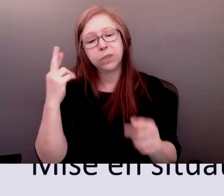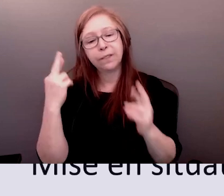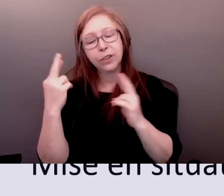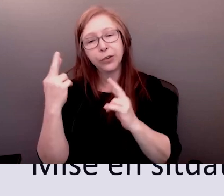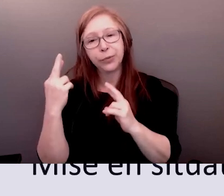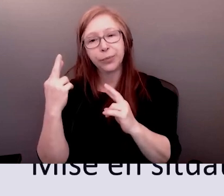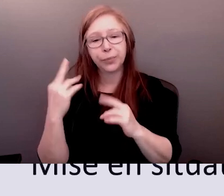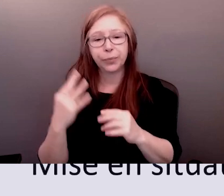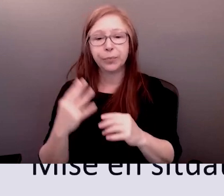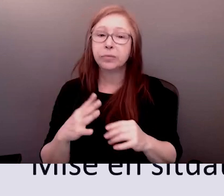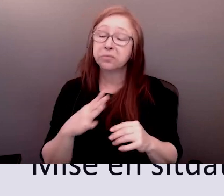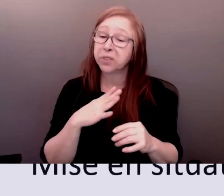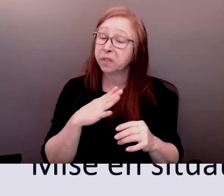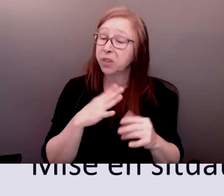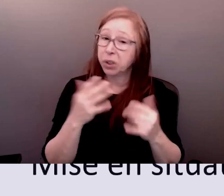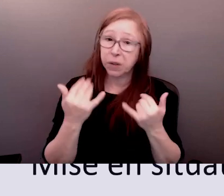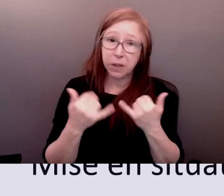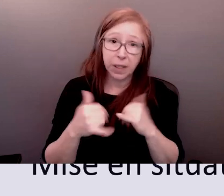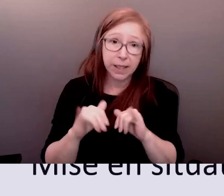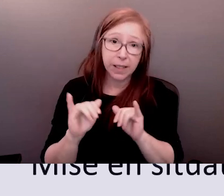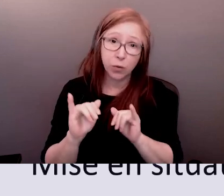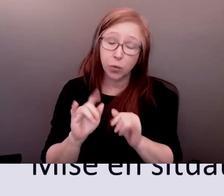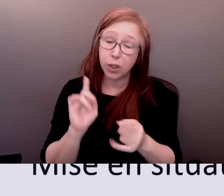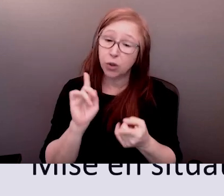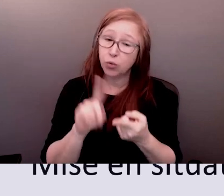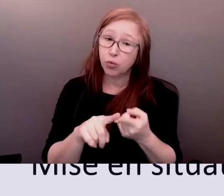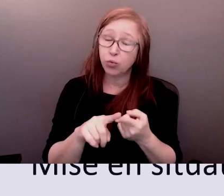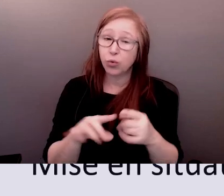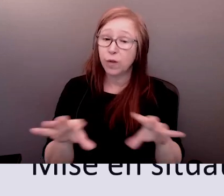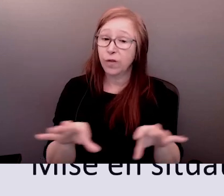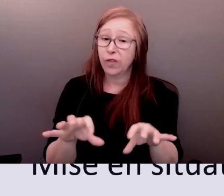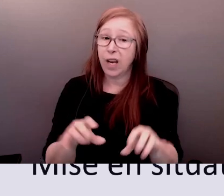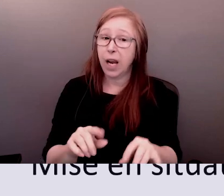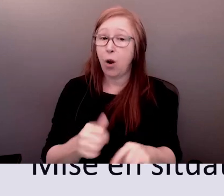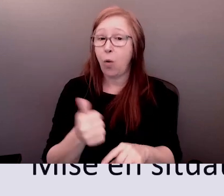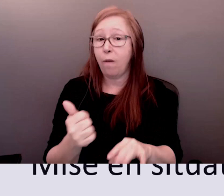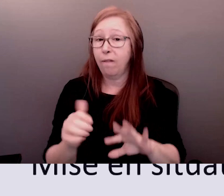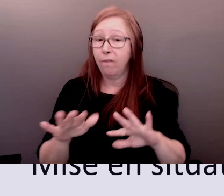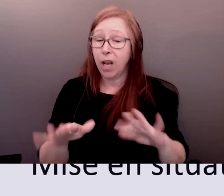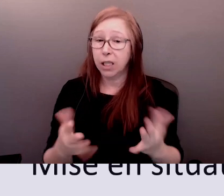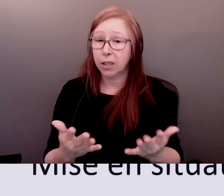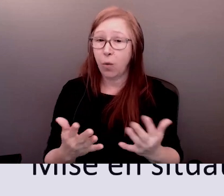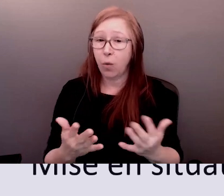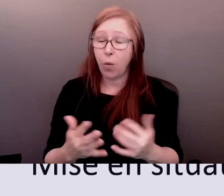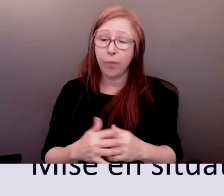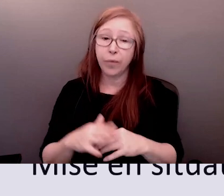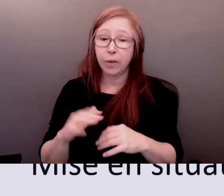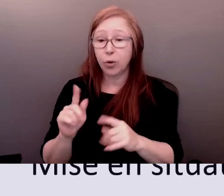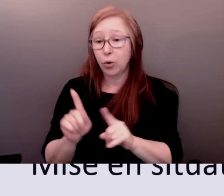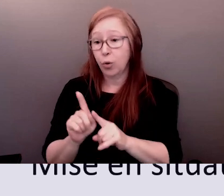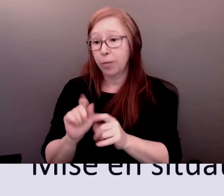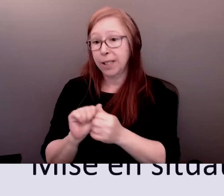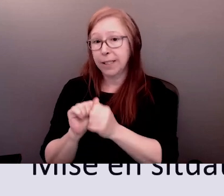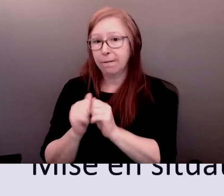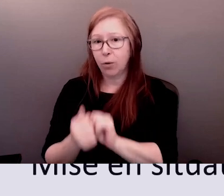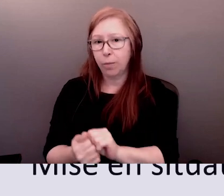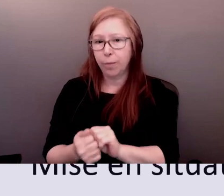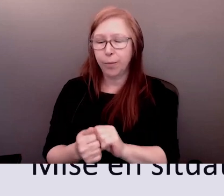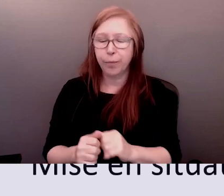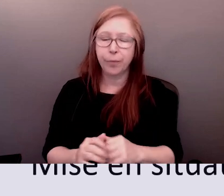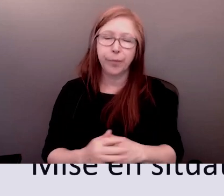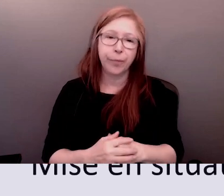poste et ensuite le contrat dit le ou la titre du poste doit faire